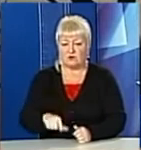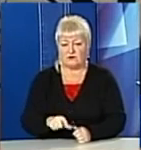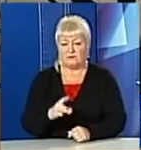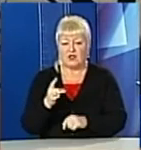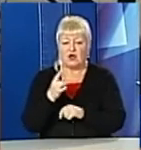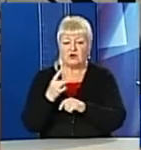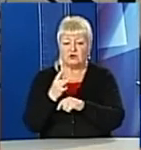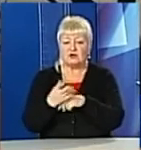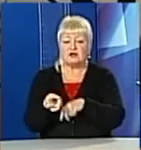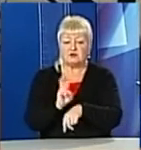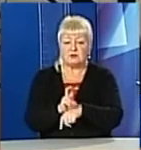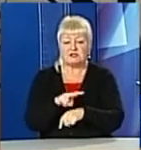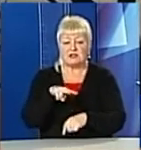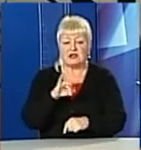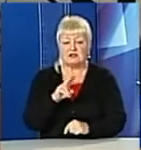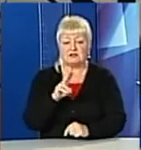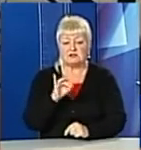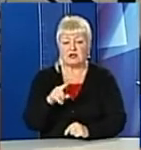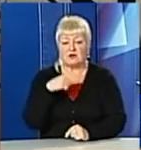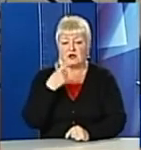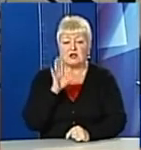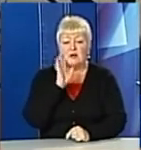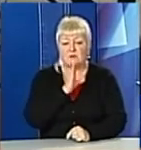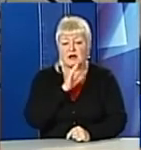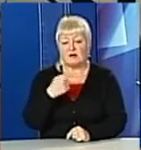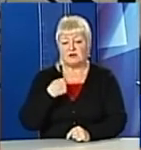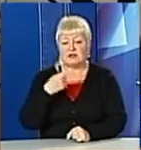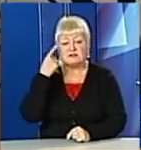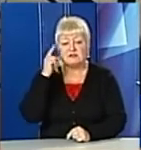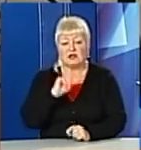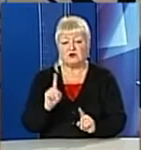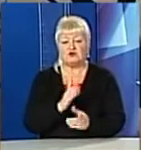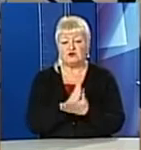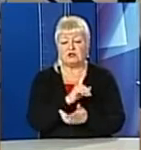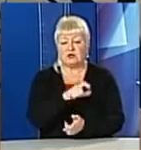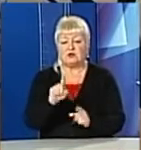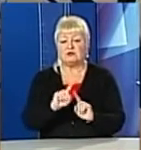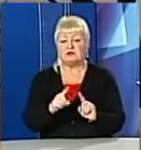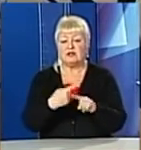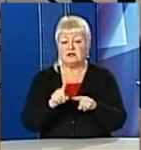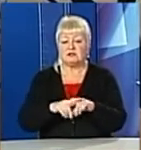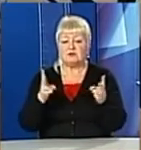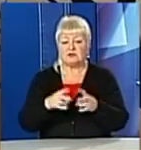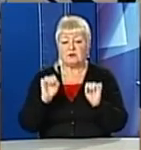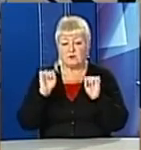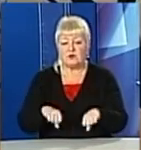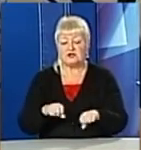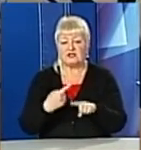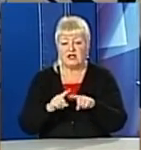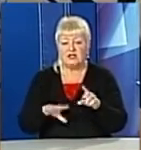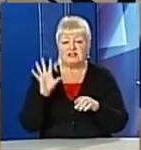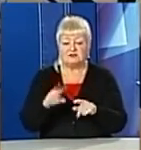прийшла з ліцею і каже, «Мамо, я знаю, що є люди, які це потребують. Можна у ті всі